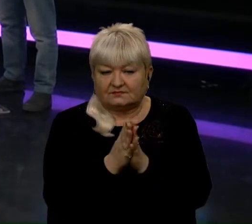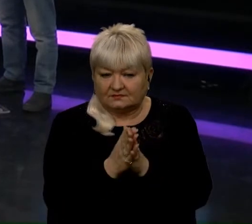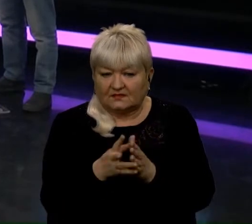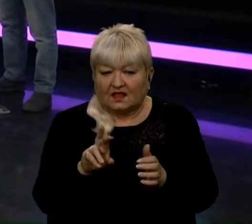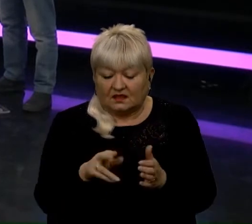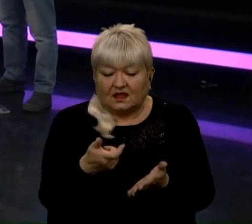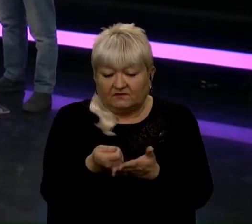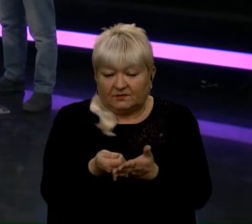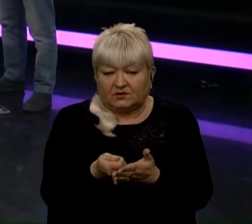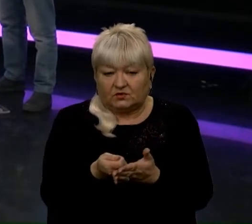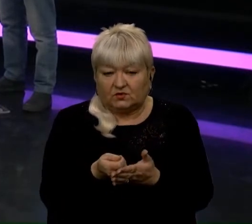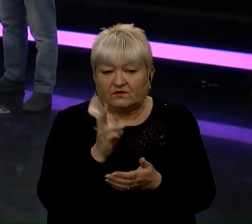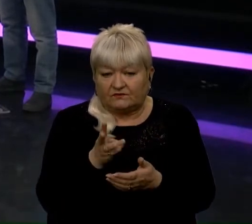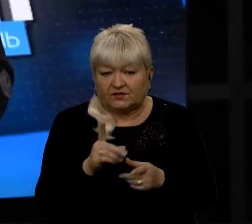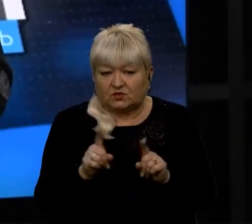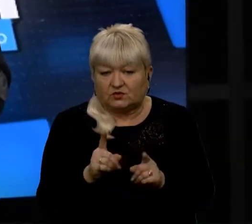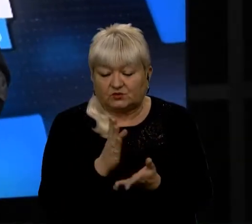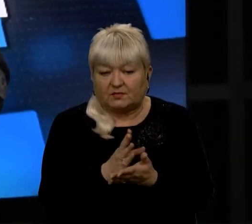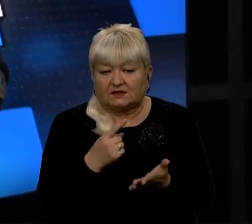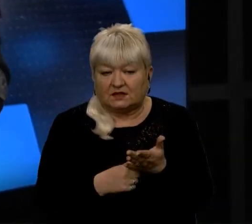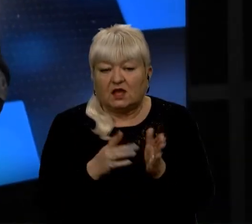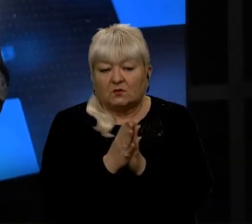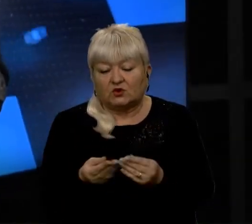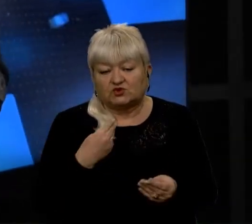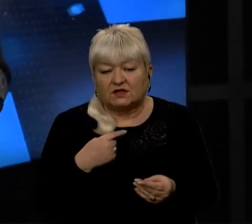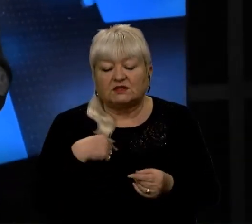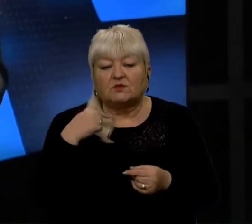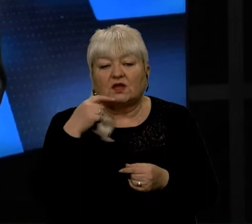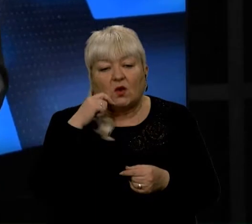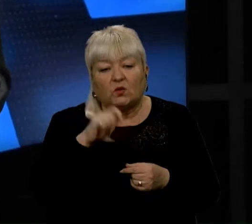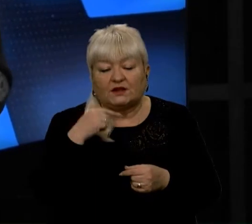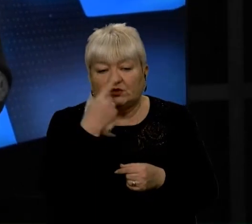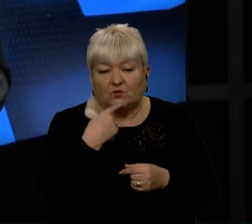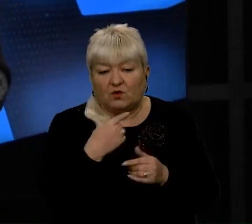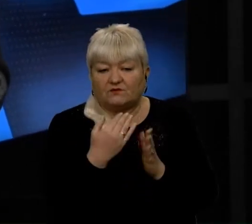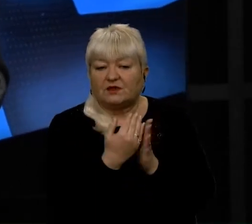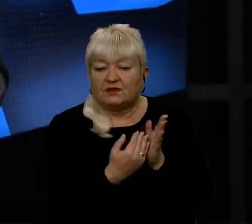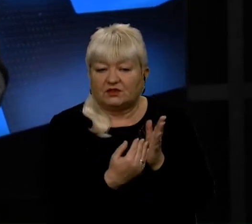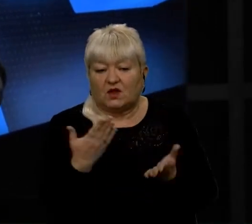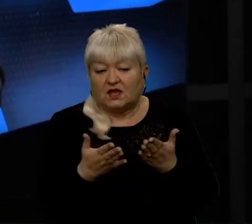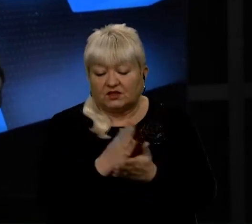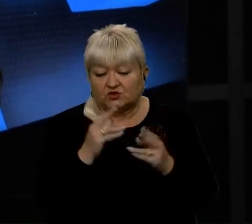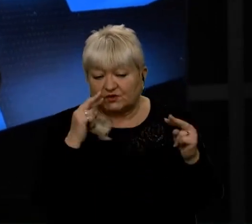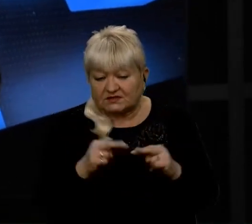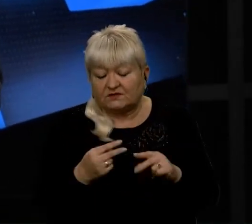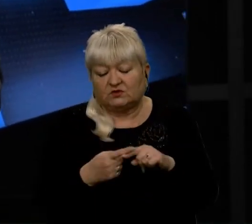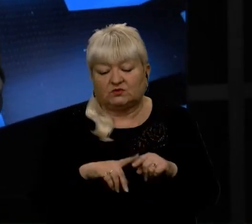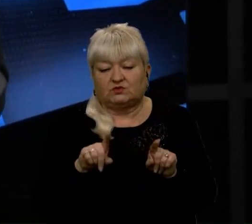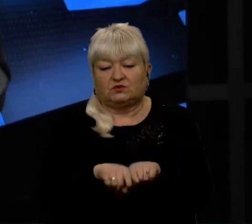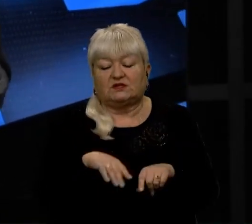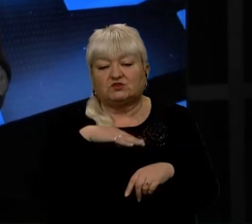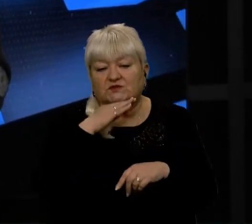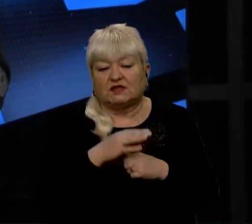відео, щоб мати доказ. Все ж таки, я прошу дати мені українською мовне меню. Або, якщо з вами свідок є, то цього теж достатньо свідчення особи.